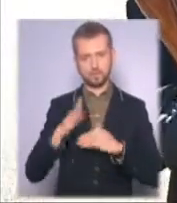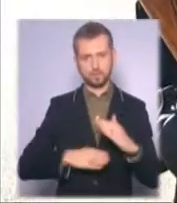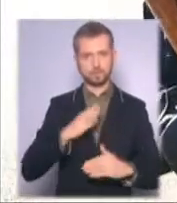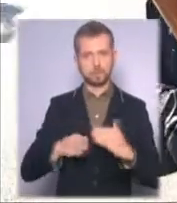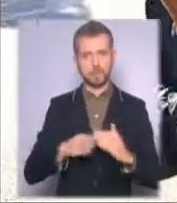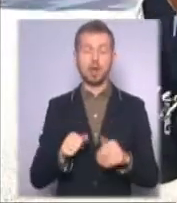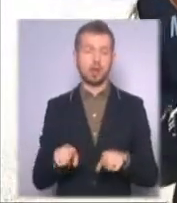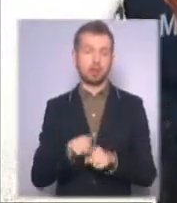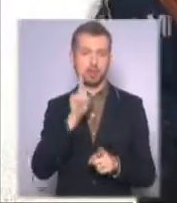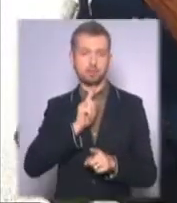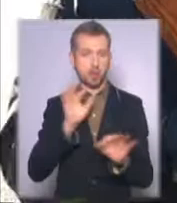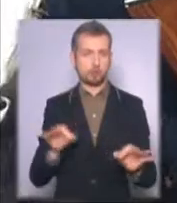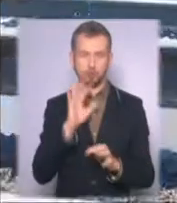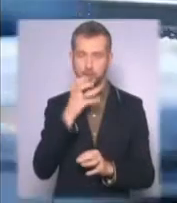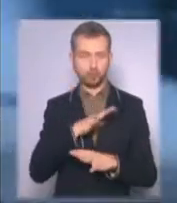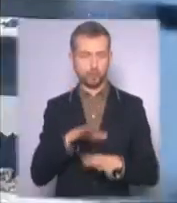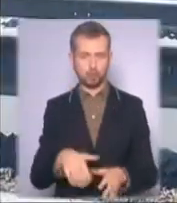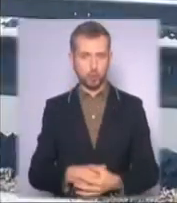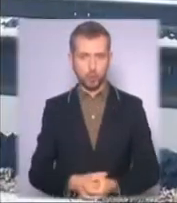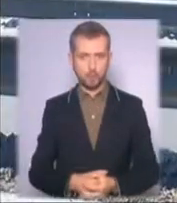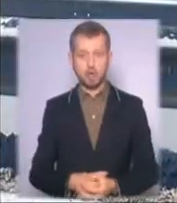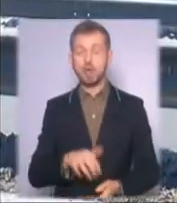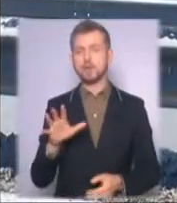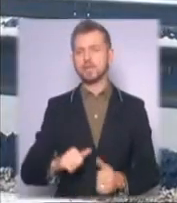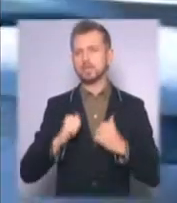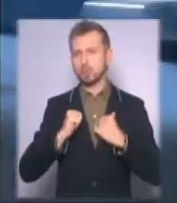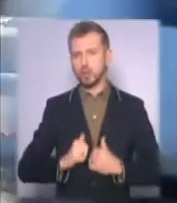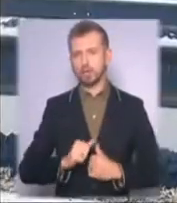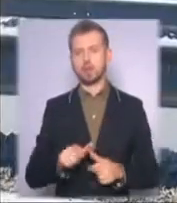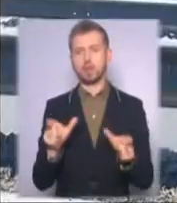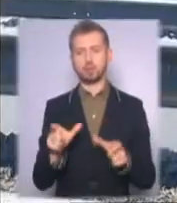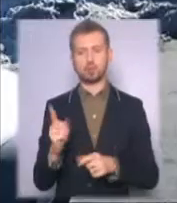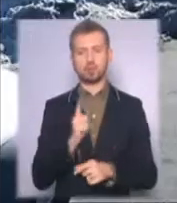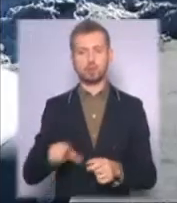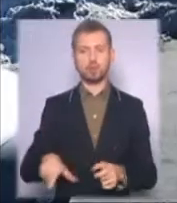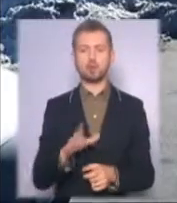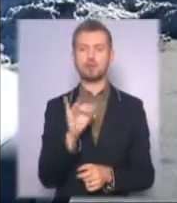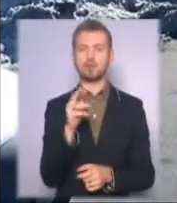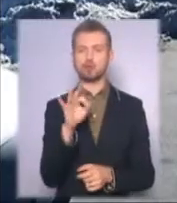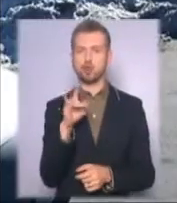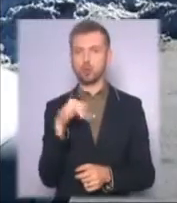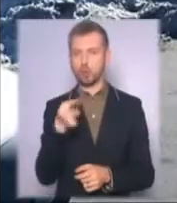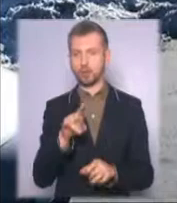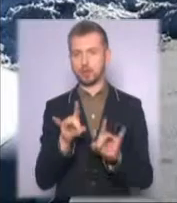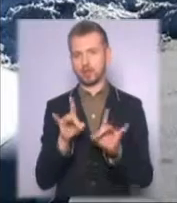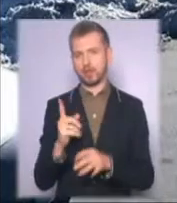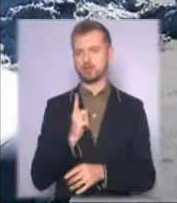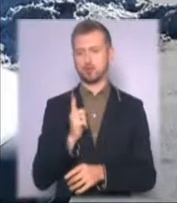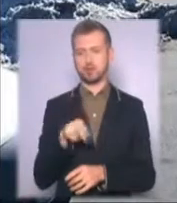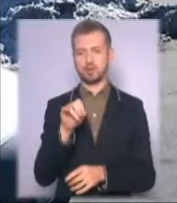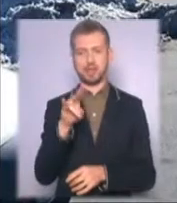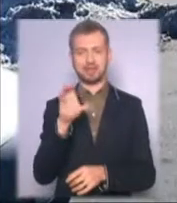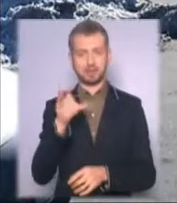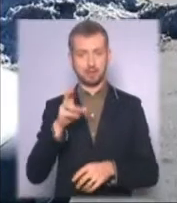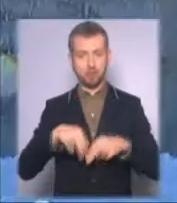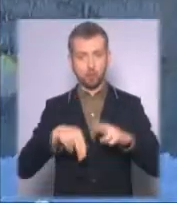ось так, поки нічого такого серйозного не було. Все спокійно і на блокпості, що по дорозі на Вишгород, розповідає черговий Денис. Конструкцію з